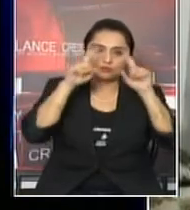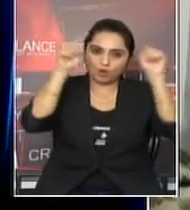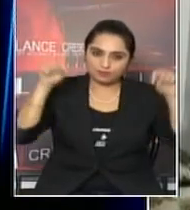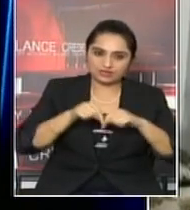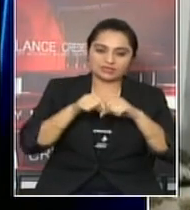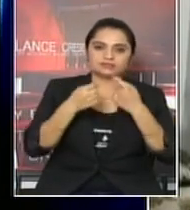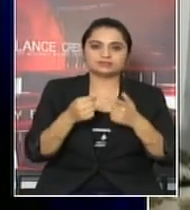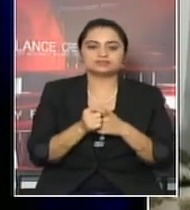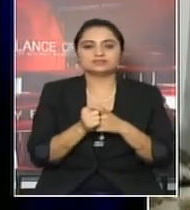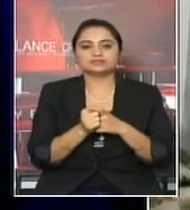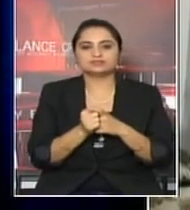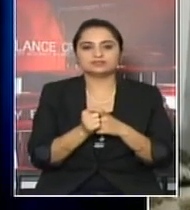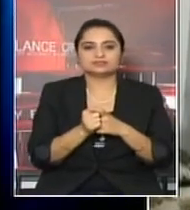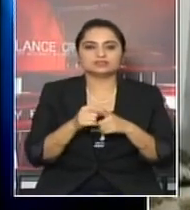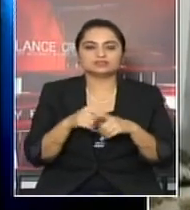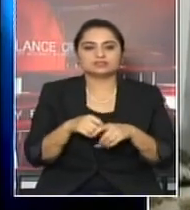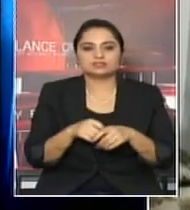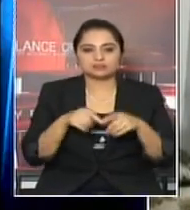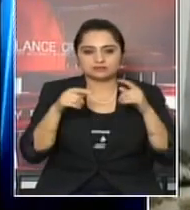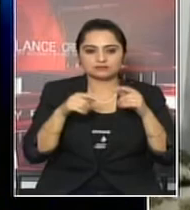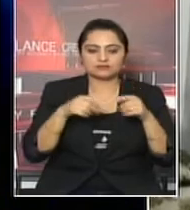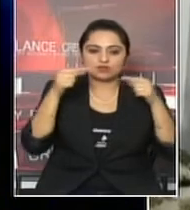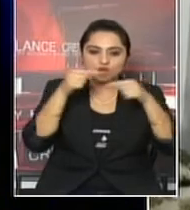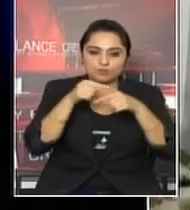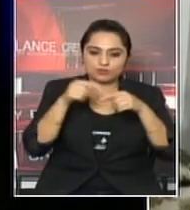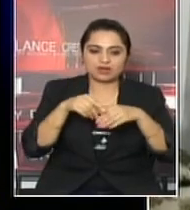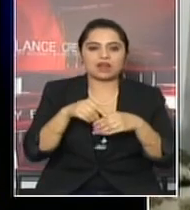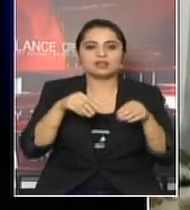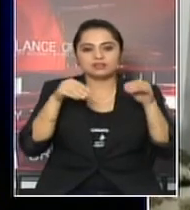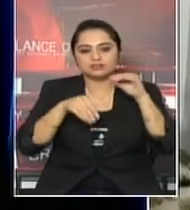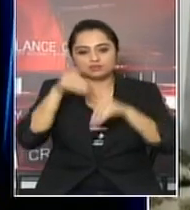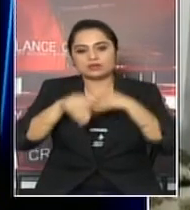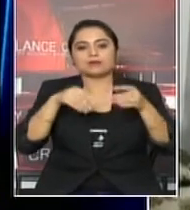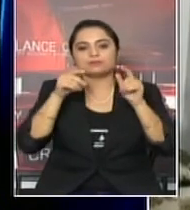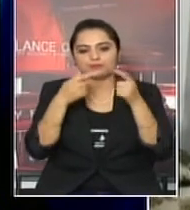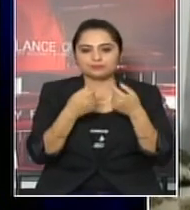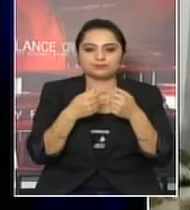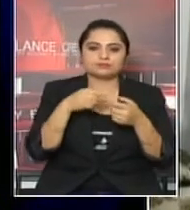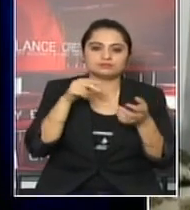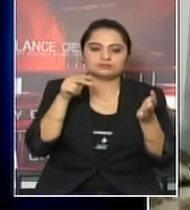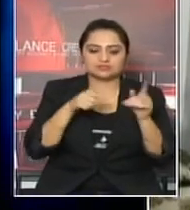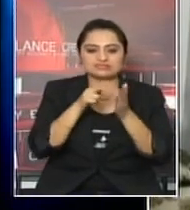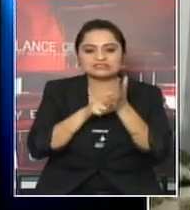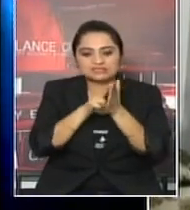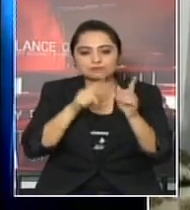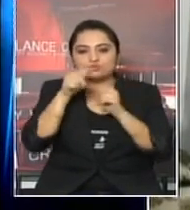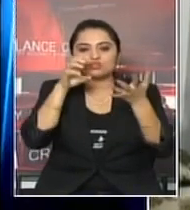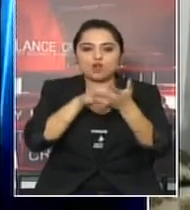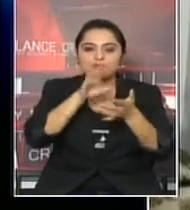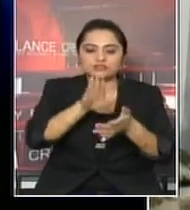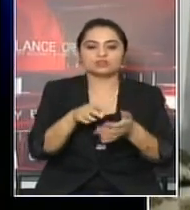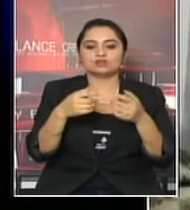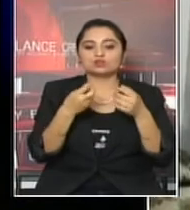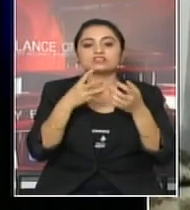तथा बैलेट पत्र नमुना बैलेट पत्र समेत लिये रा आखनो चुनाउं सिन्न कुन इस्थान मा रहे को छा,